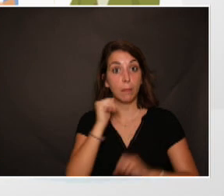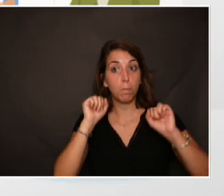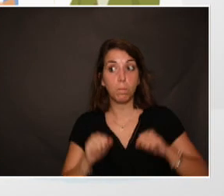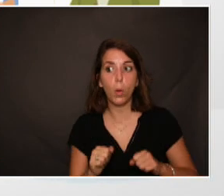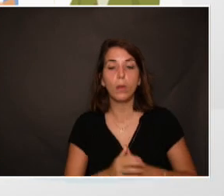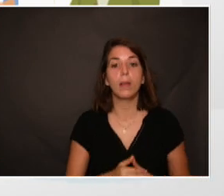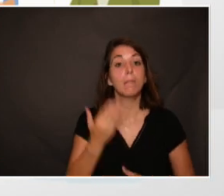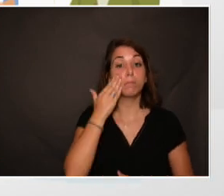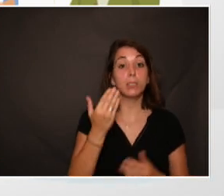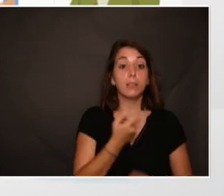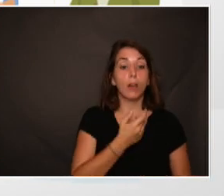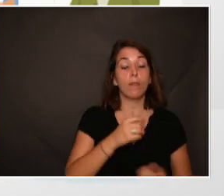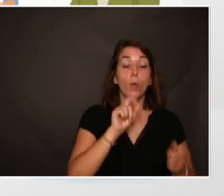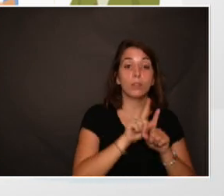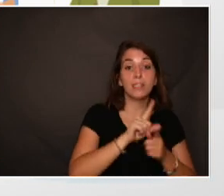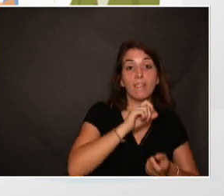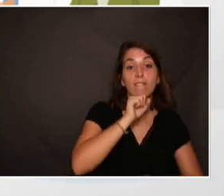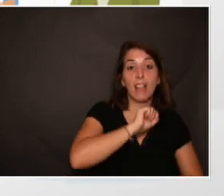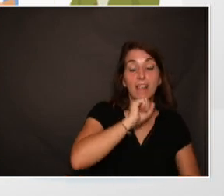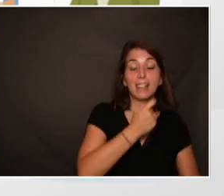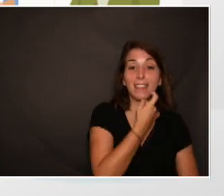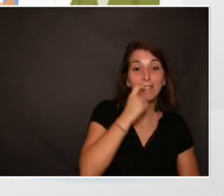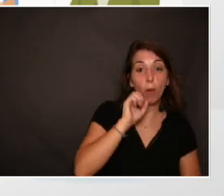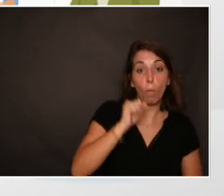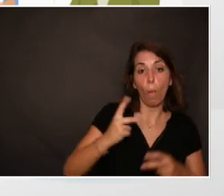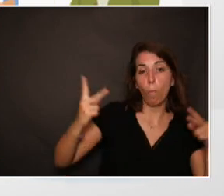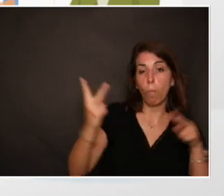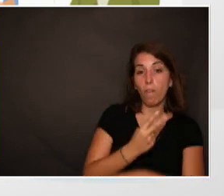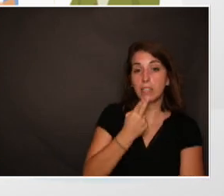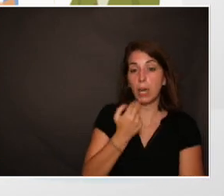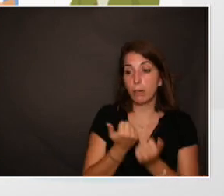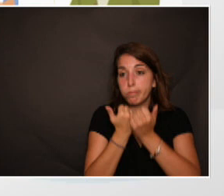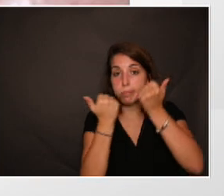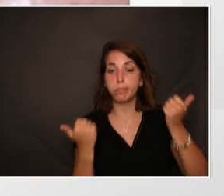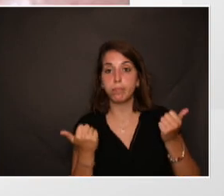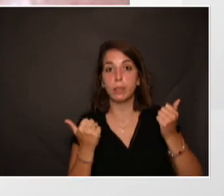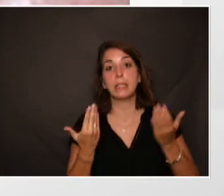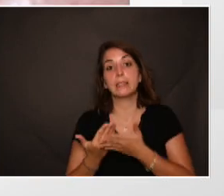à l'extrême, un vieillissement buccodentaire de très mauvaise qualité, ce qu'on ne souhaite à personne.